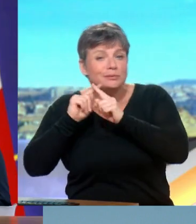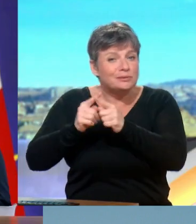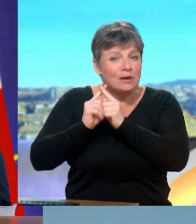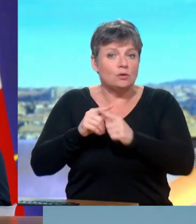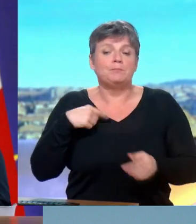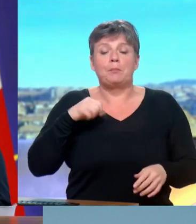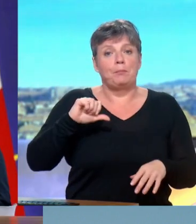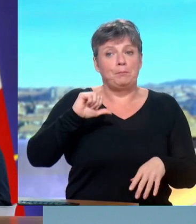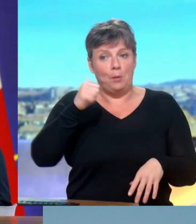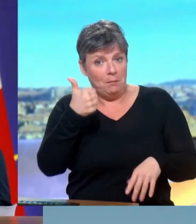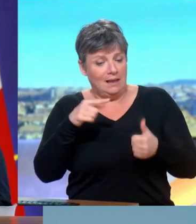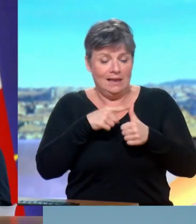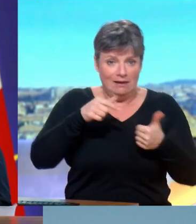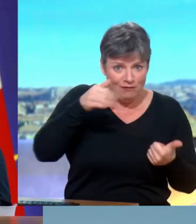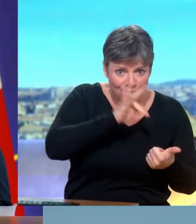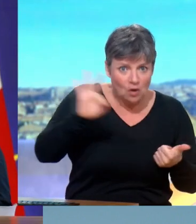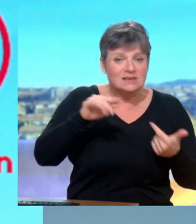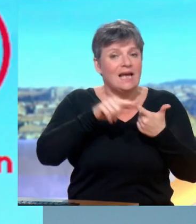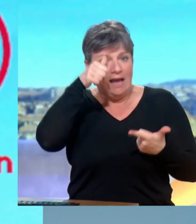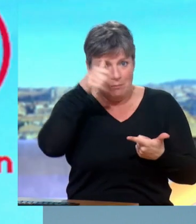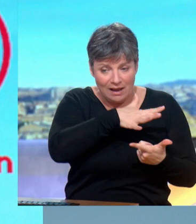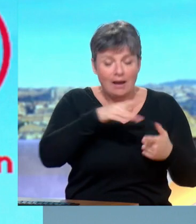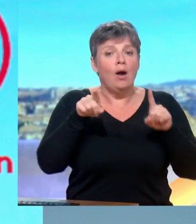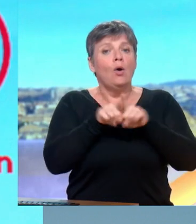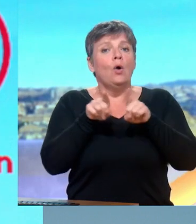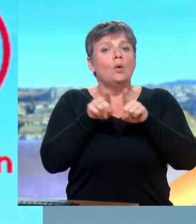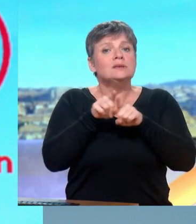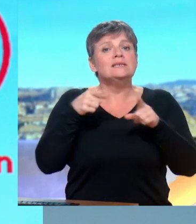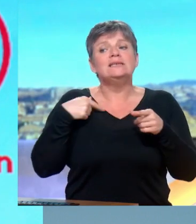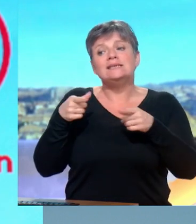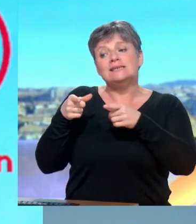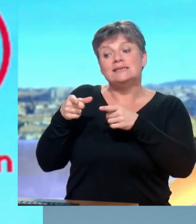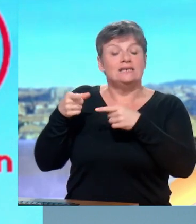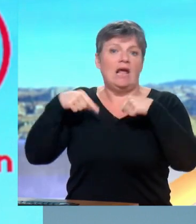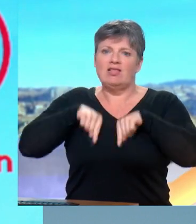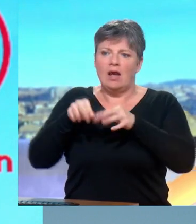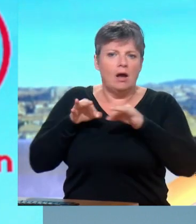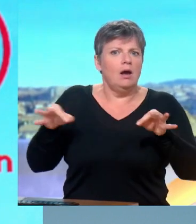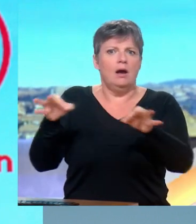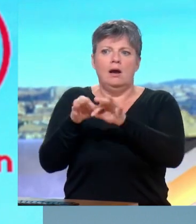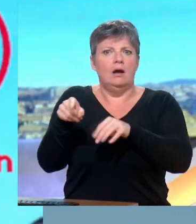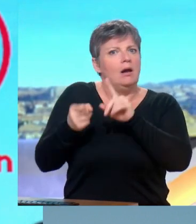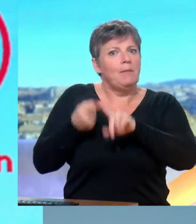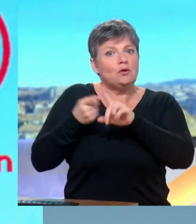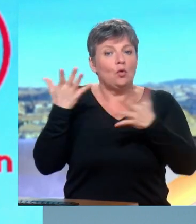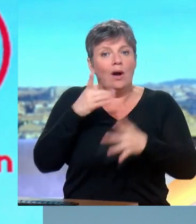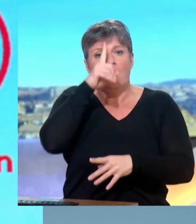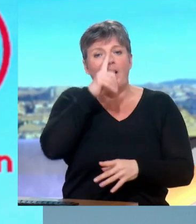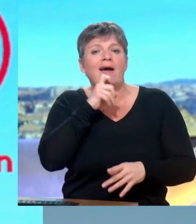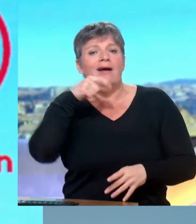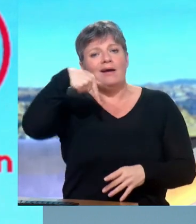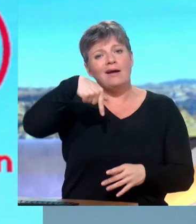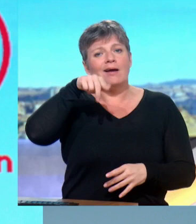? Essentiellement, les Français et les Américains d'un côté et de l'autre, un État fondamental en la matière qui est le Qatar.